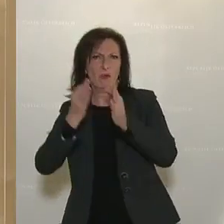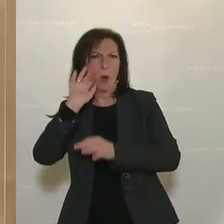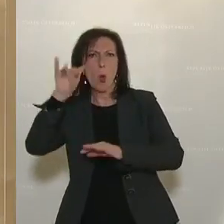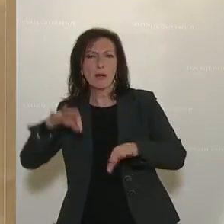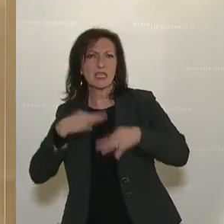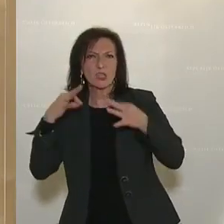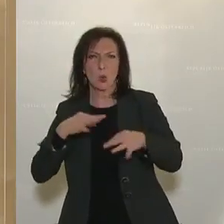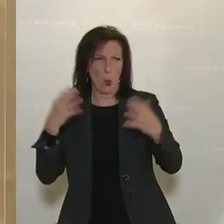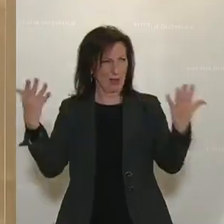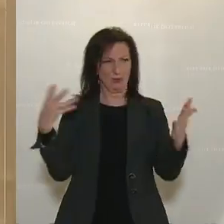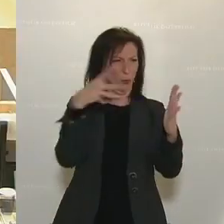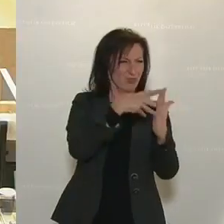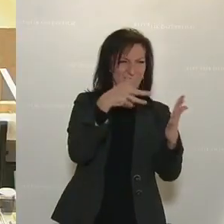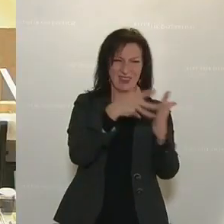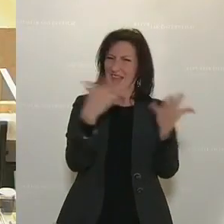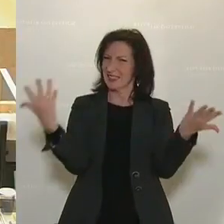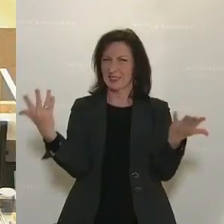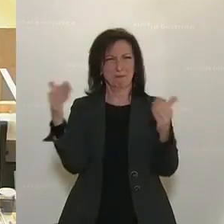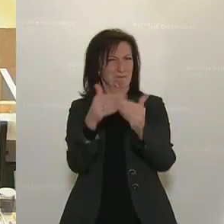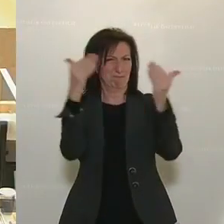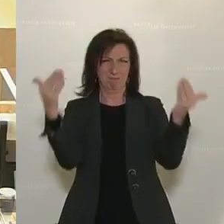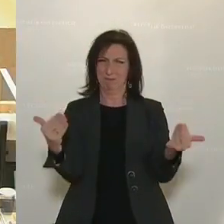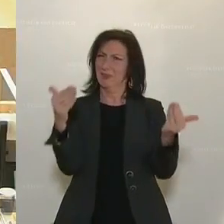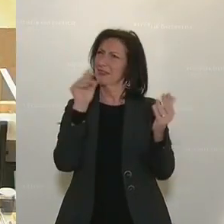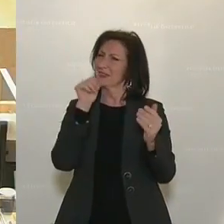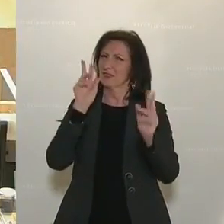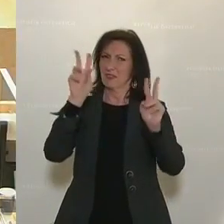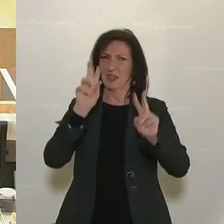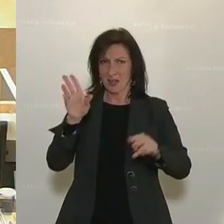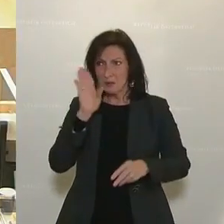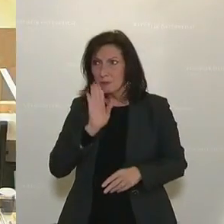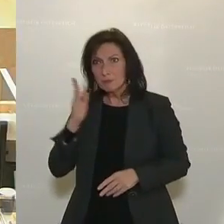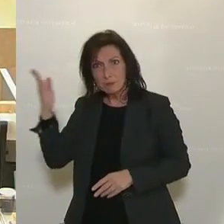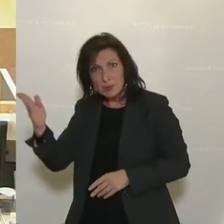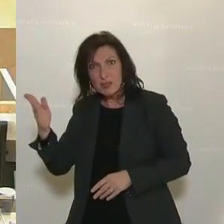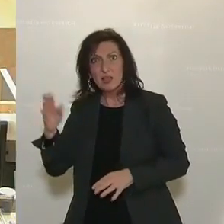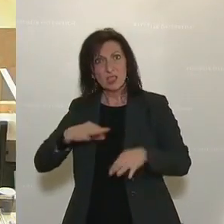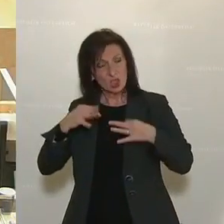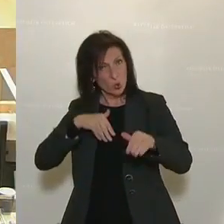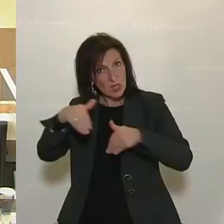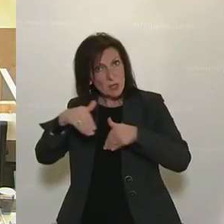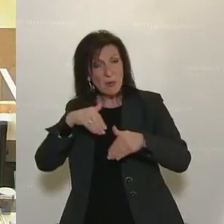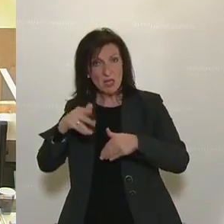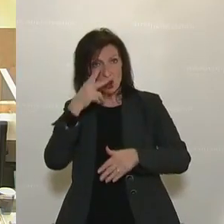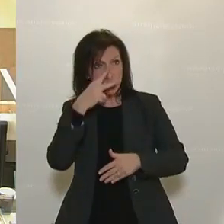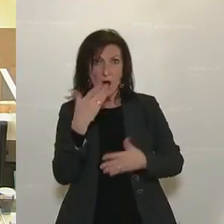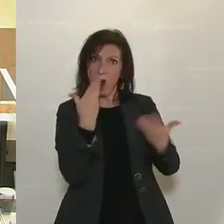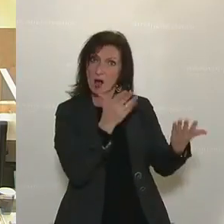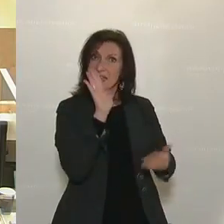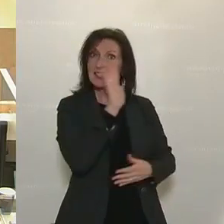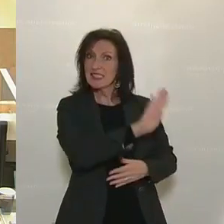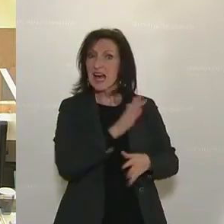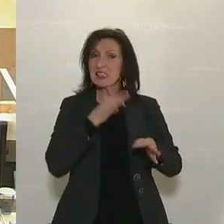ansatzweise. Ich habe es Ihnen heute schon gesagt, da brauchen Sie nur das eigene Papier, die Teststrategie des Gesundheitsministeriums lesen,